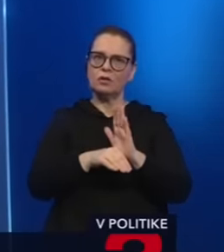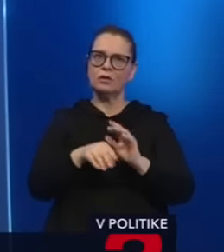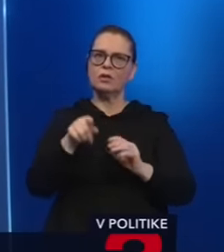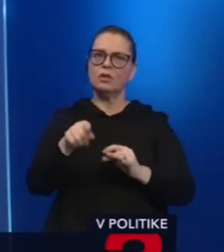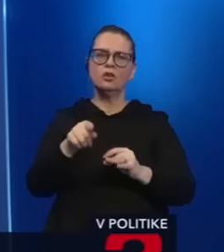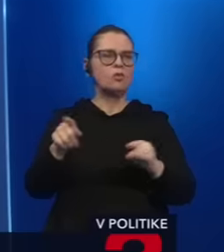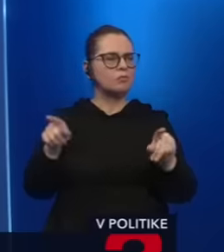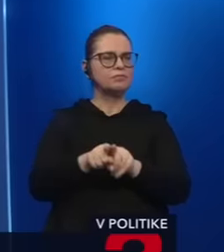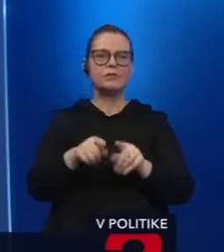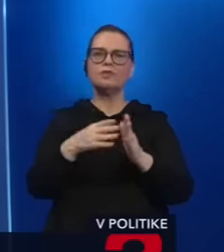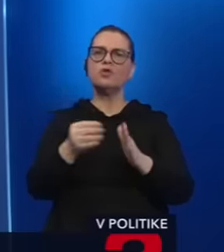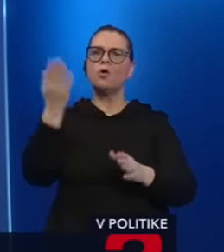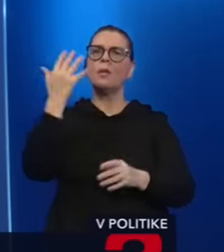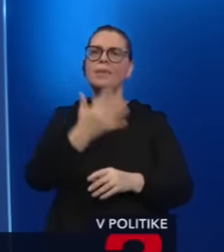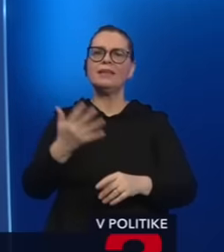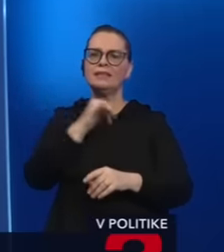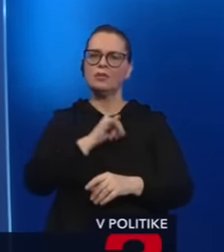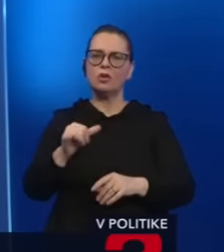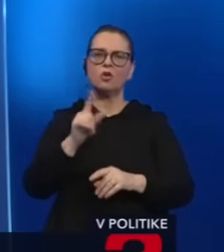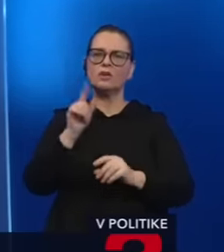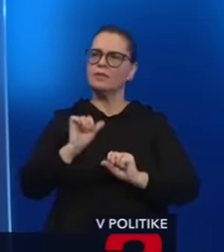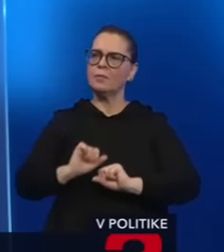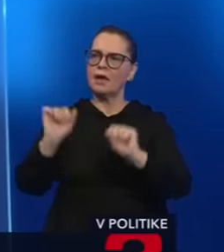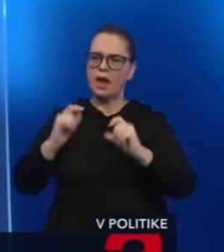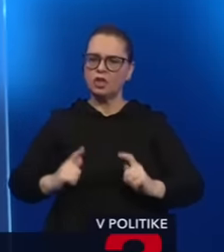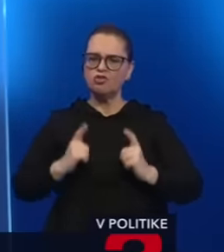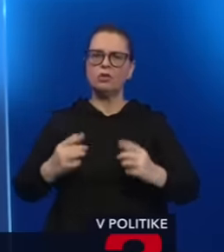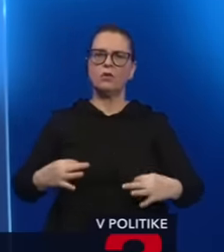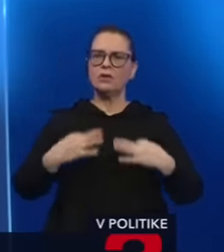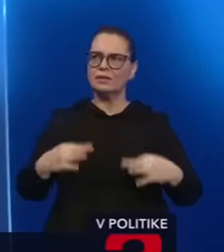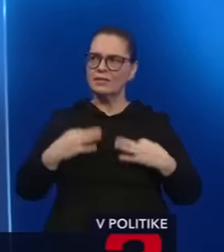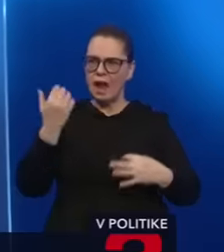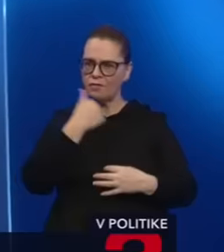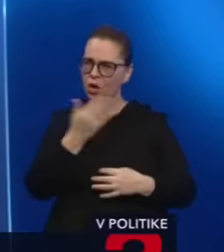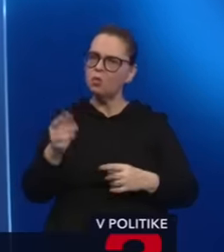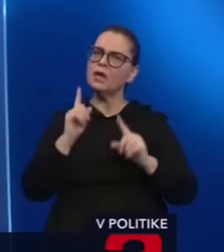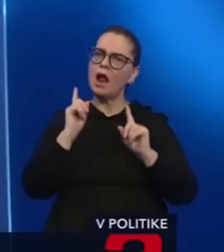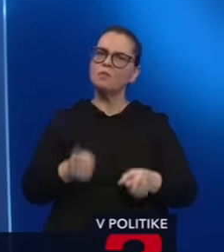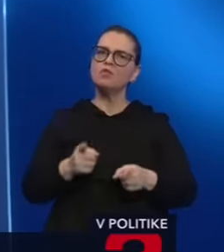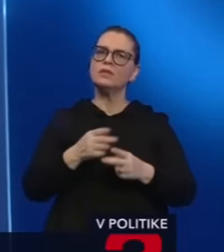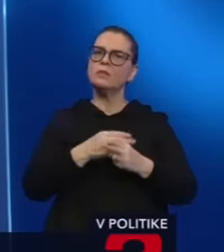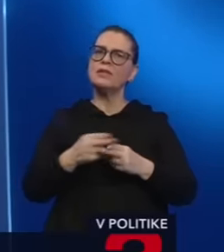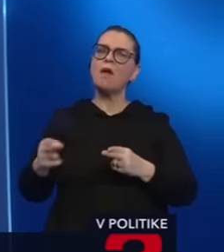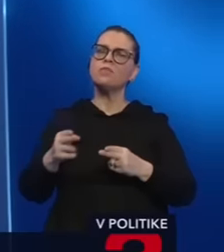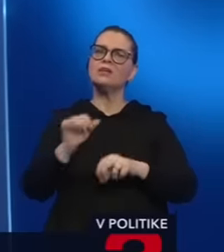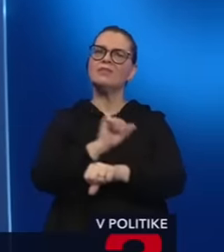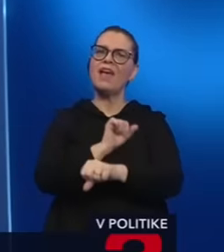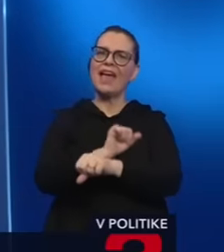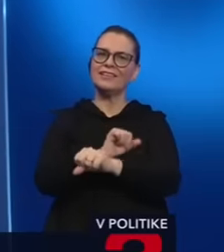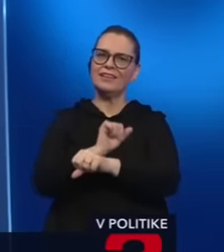prvky z 50-tych rokov, ktorý hovorí, že netreba chrániť život, netreba chrániť zdravie ľudia, treba naplniť väznice